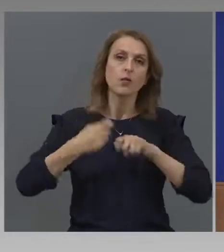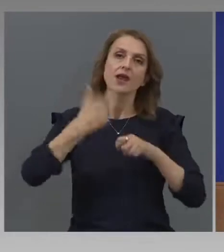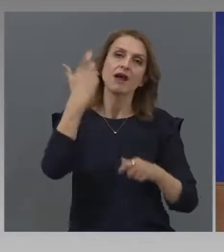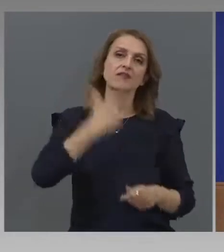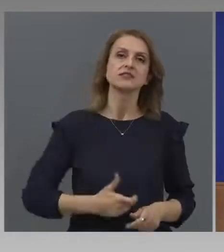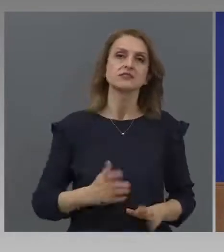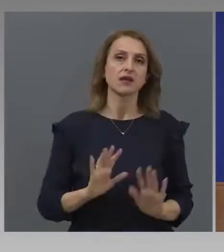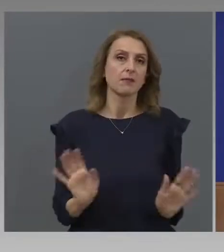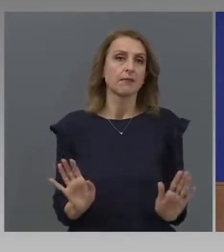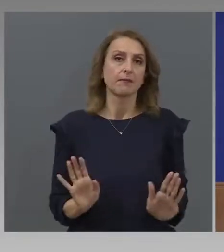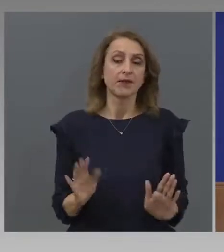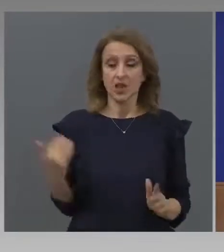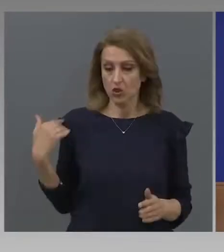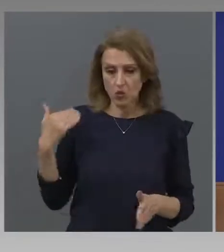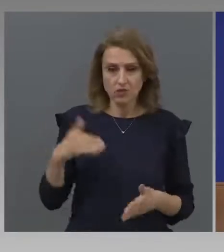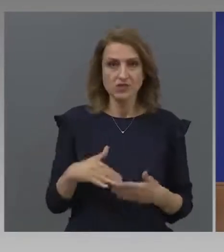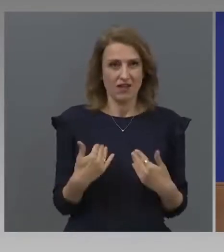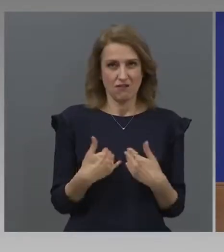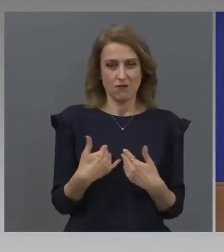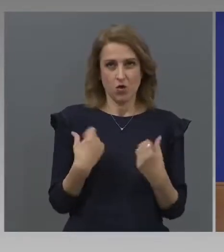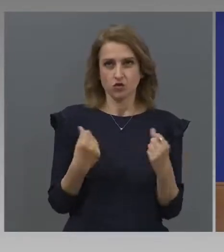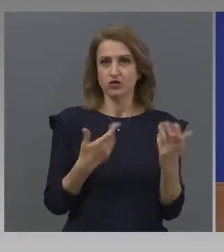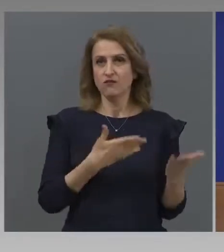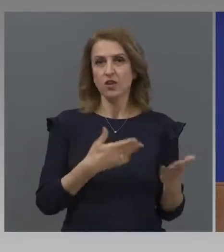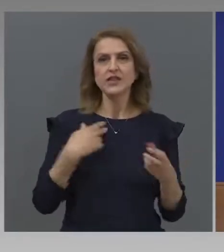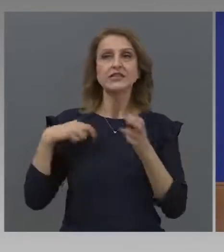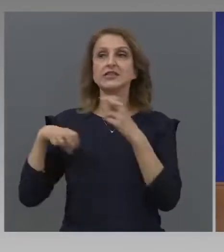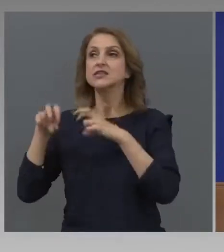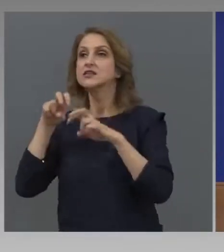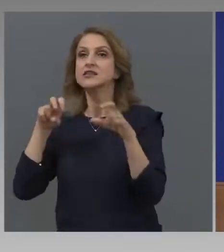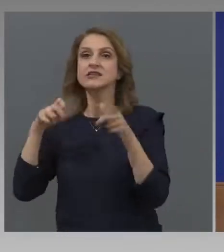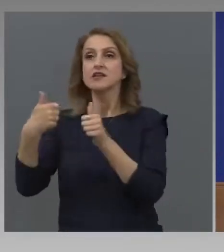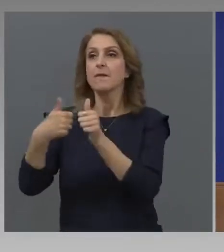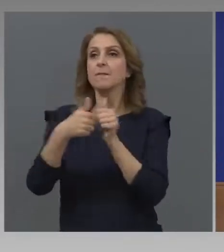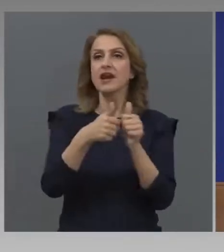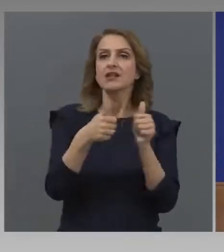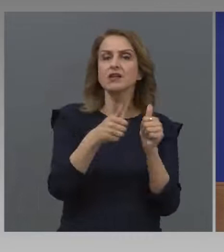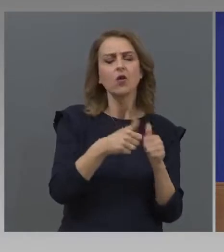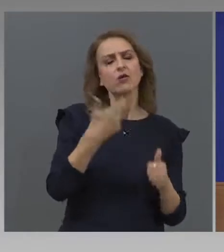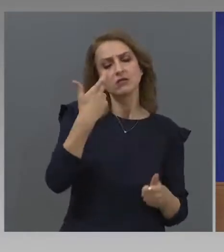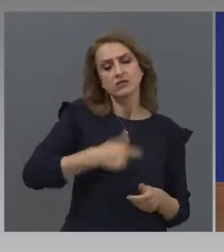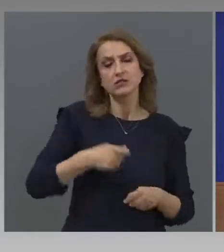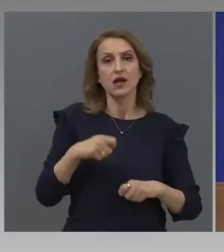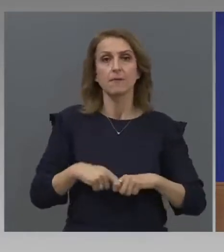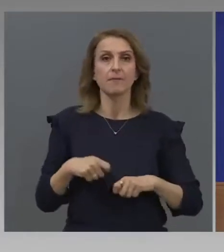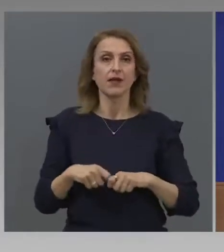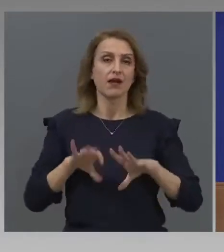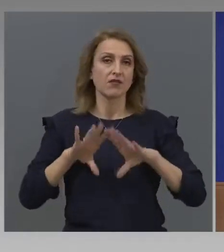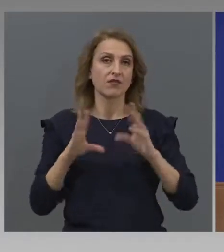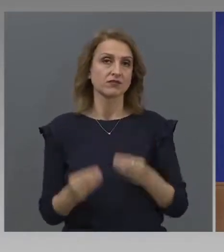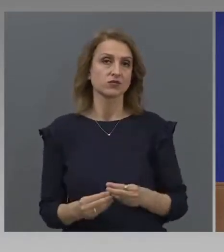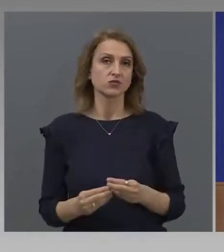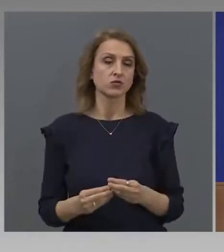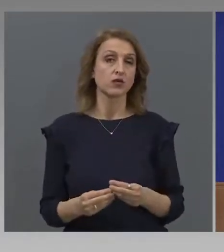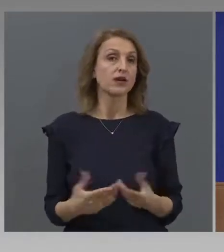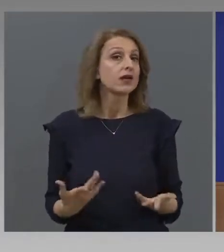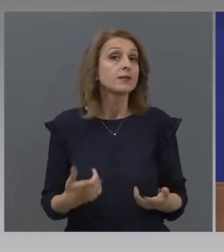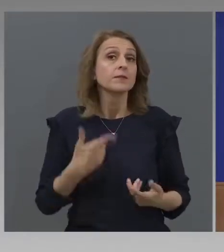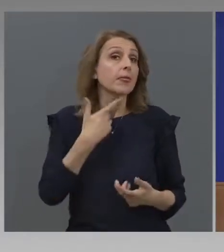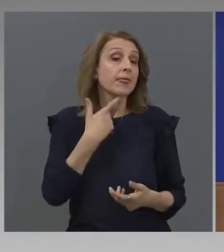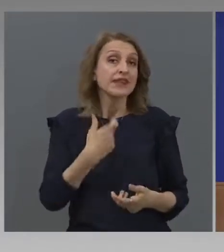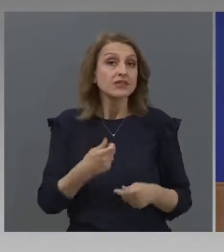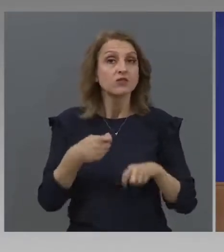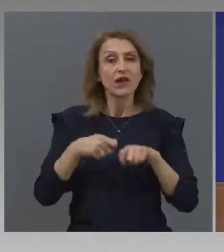Понедоднен днеш. Търся си партньори, си го правя сам. Сам си създавам. И затова си